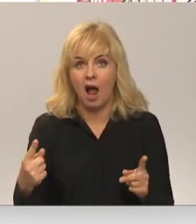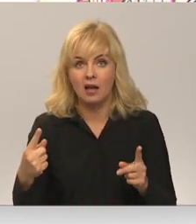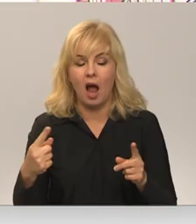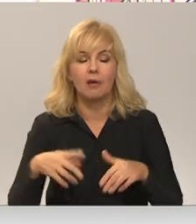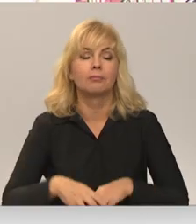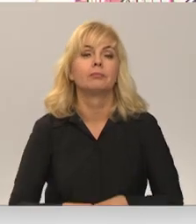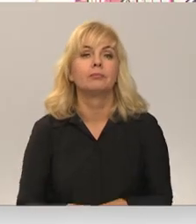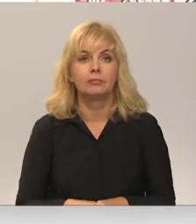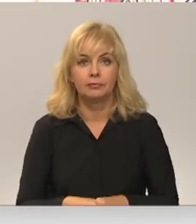Klimanovičs, Jau gaņiņas Ratkovs, LRT.